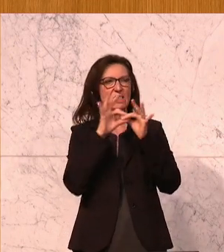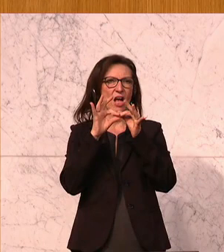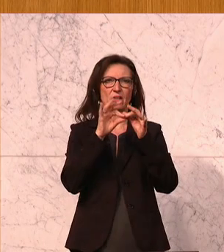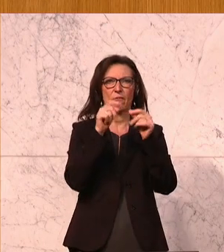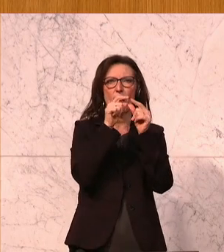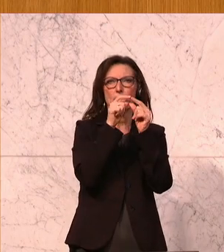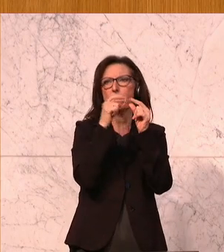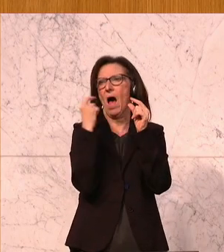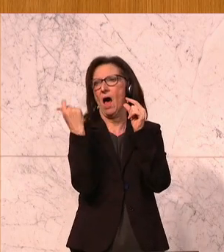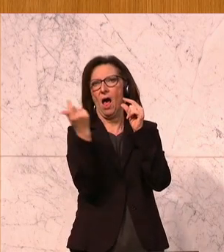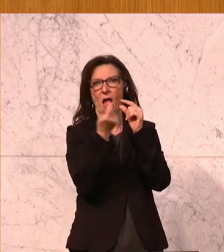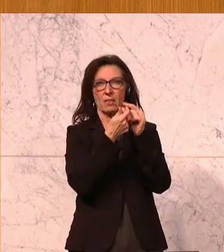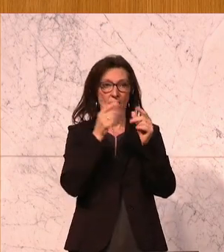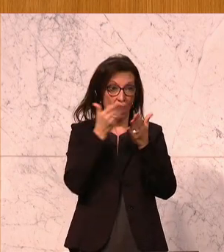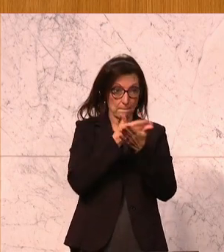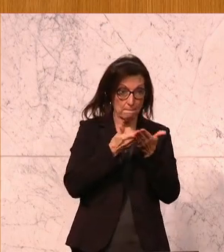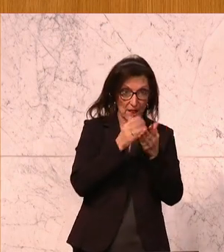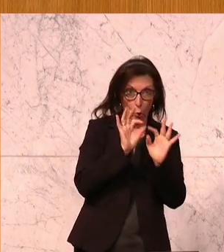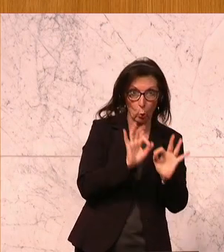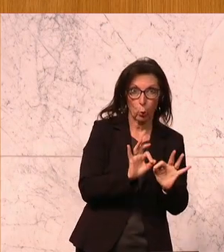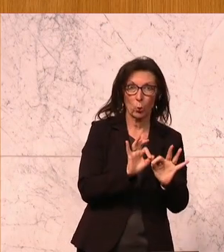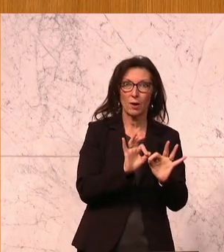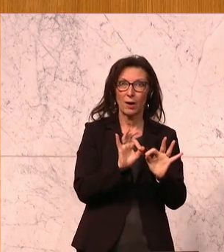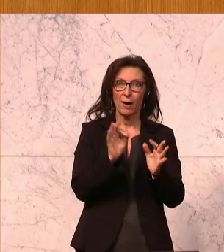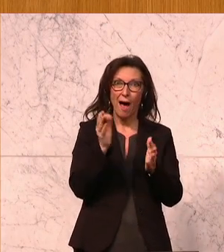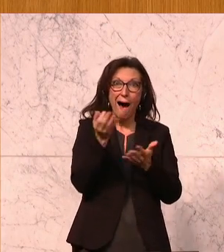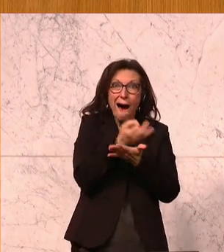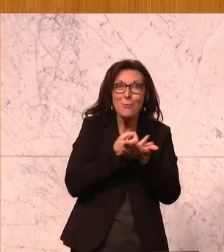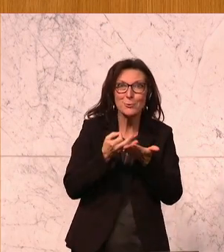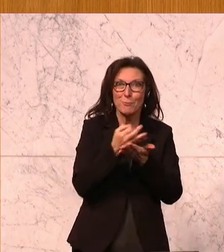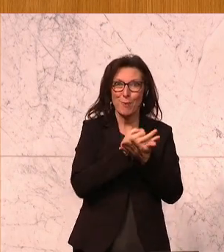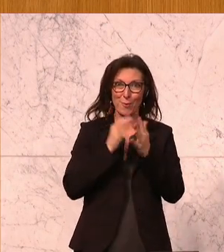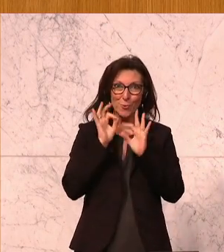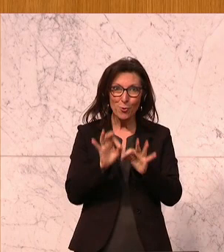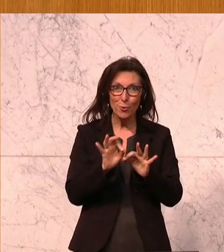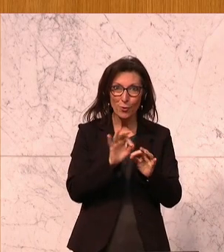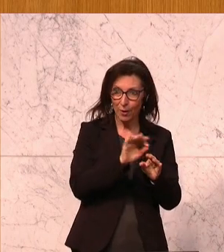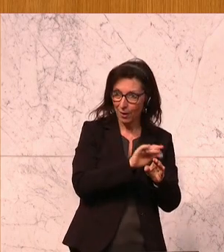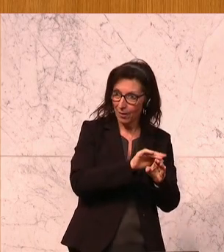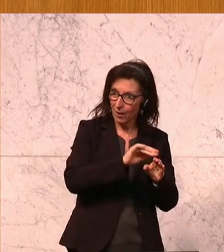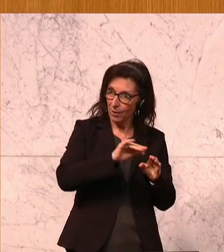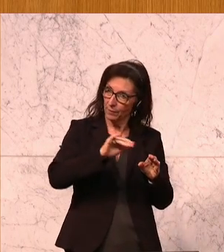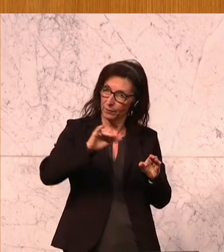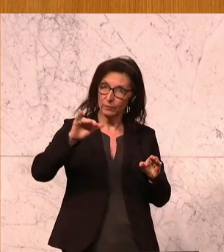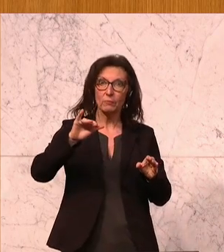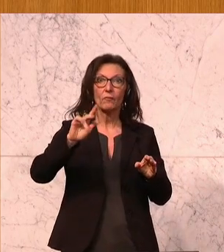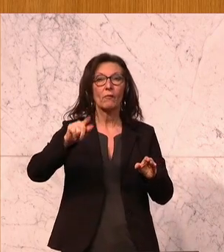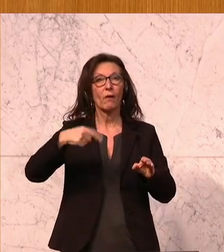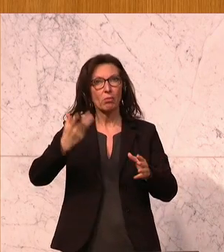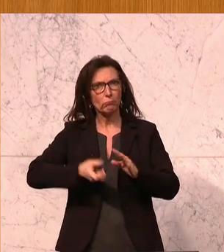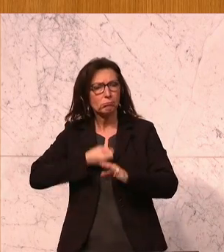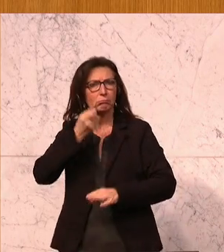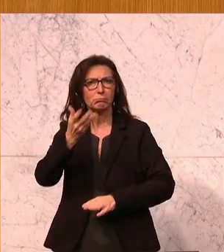und die bedeutet, mach eine gute Bildung, mach eine gute Ausbildung und dann bring dich ein,